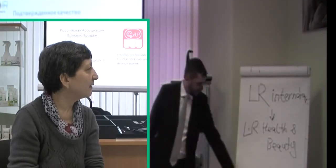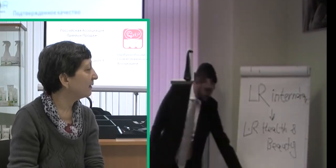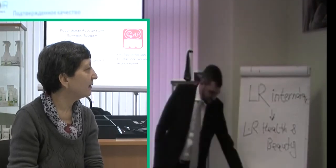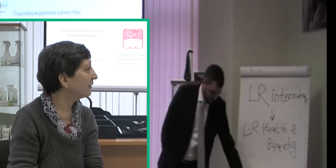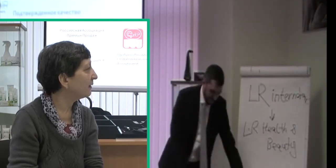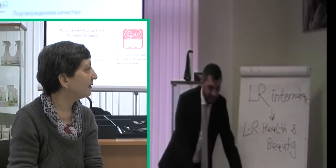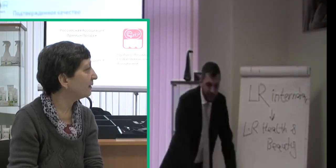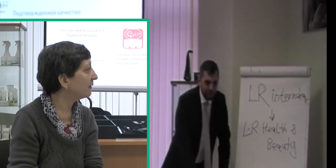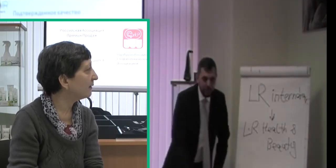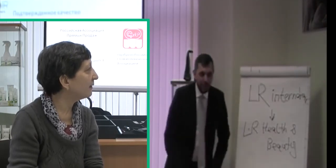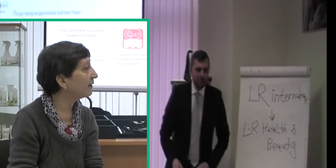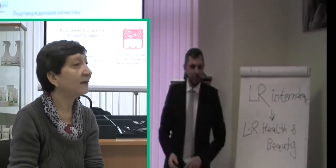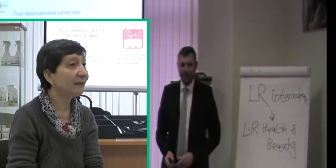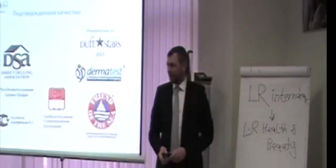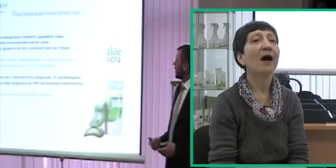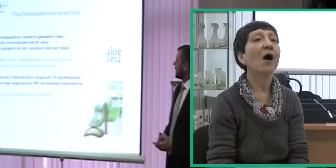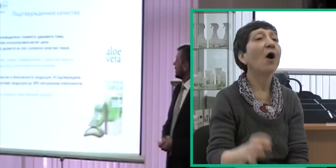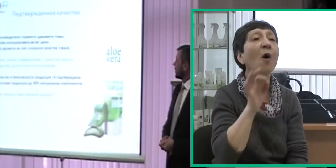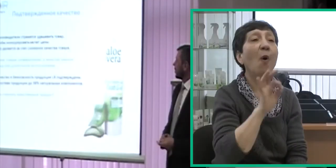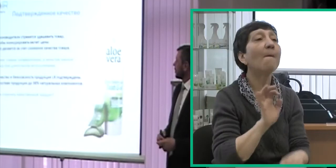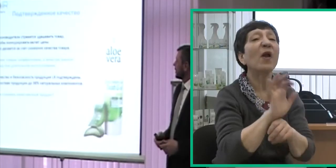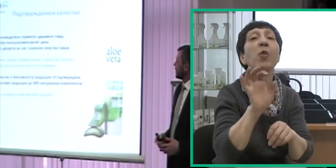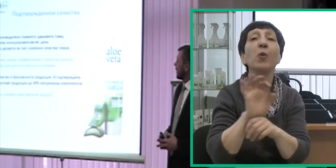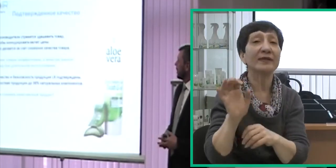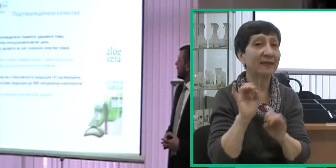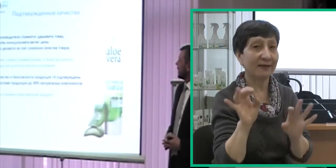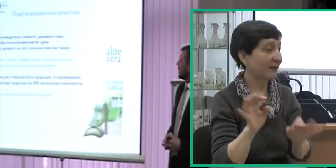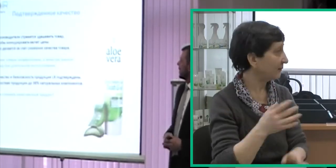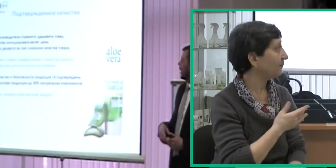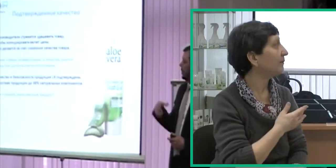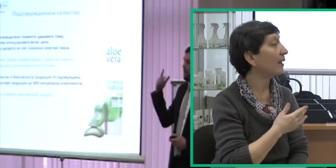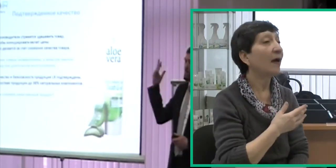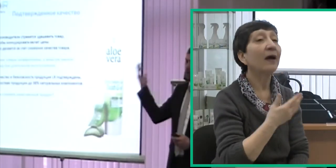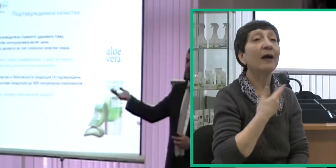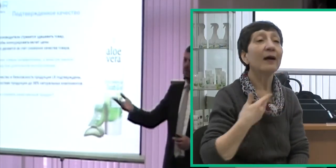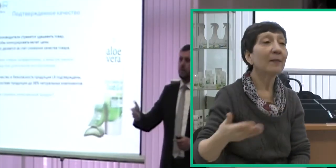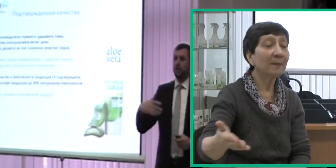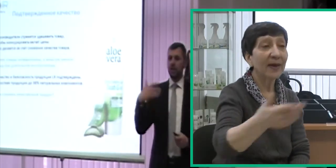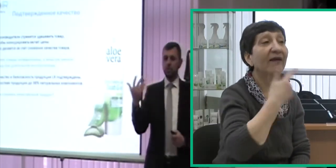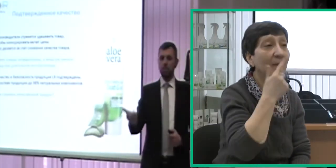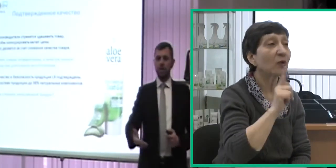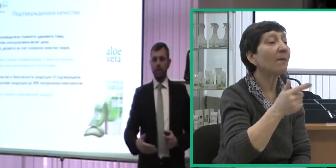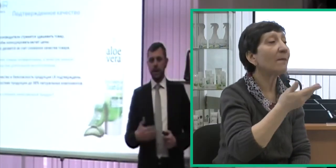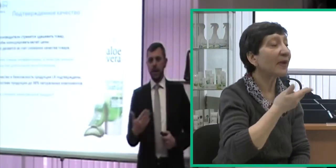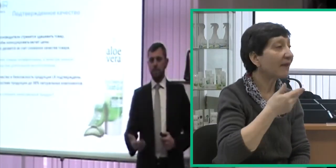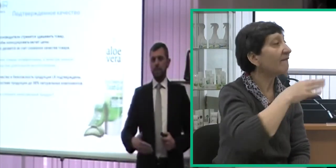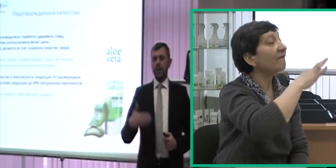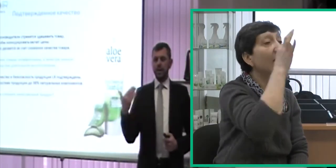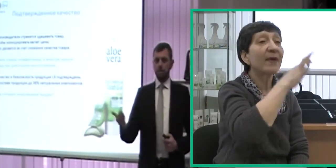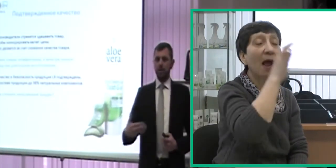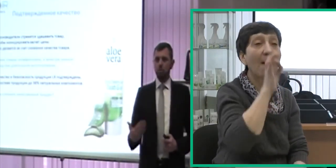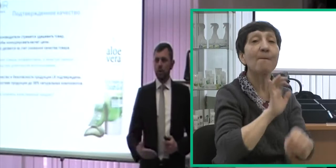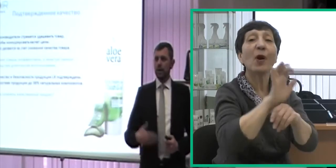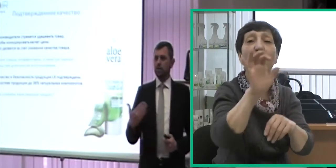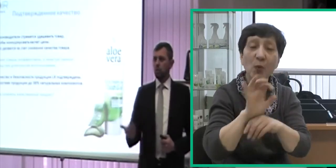Вот такая история. Что касается продукции. Итак, мы с вами говорим, что мы выбираем